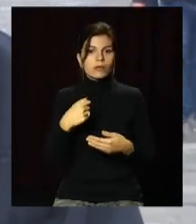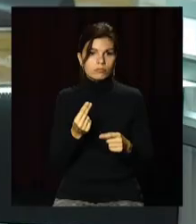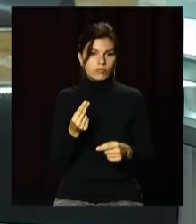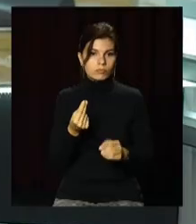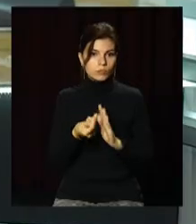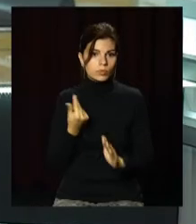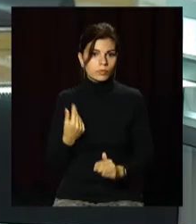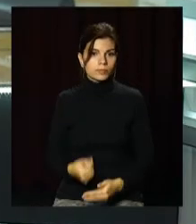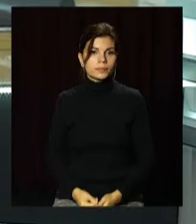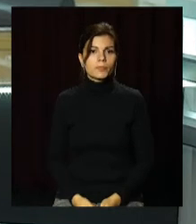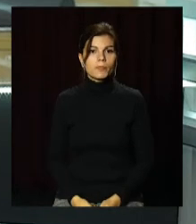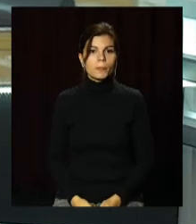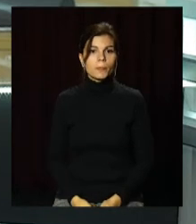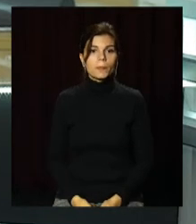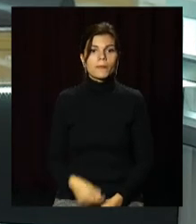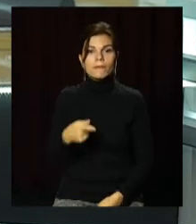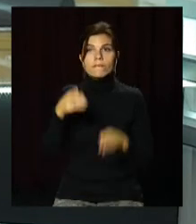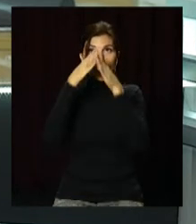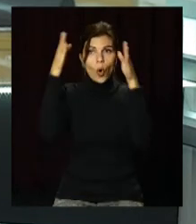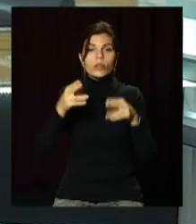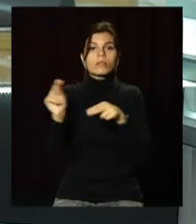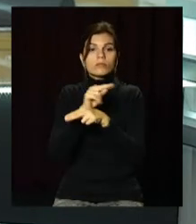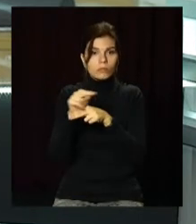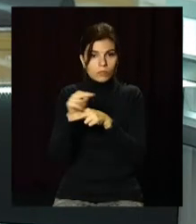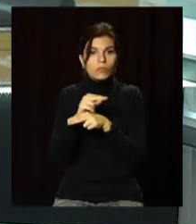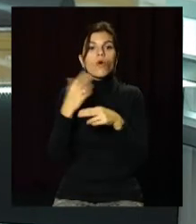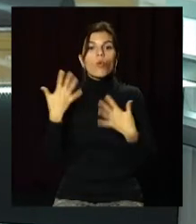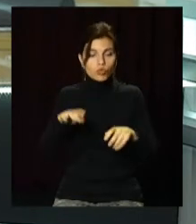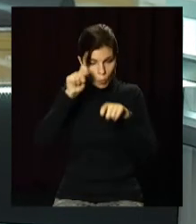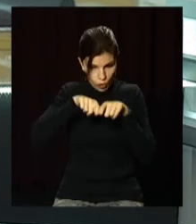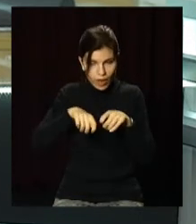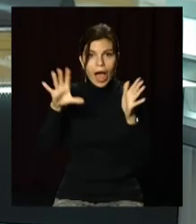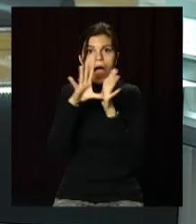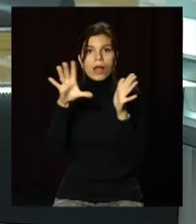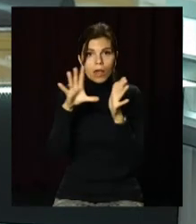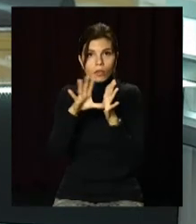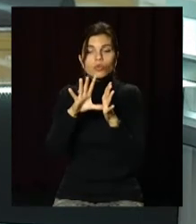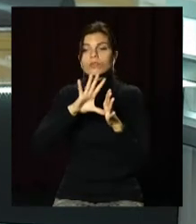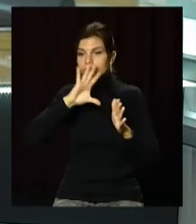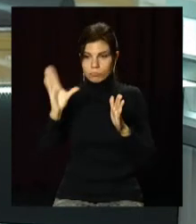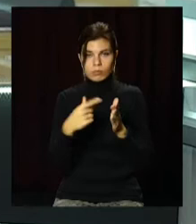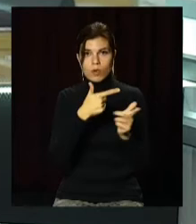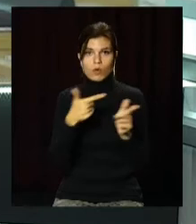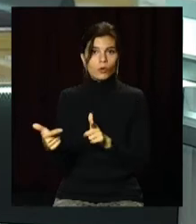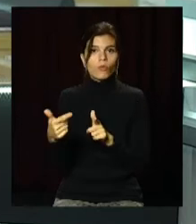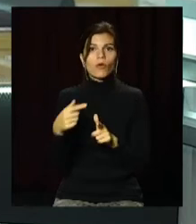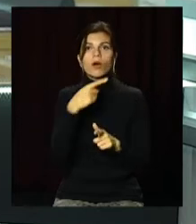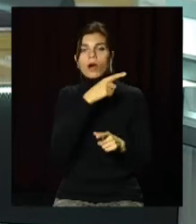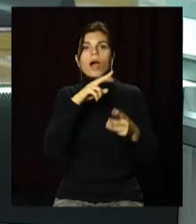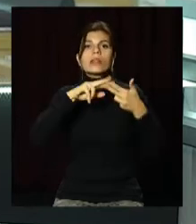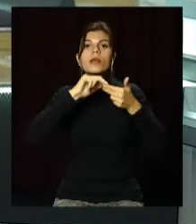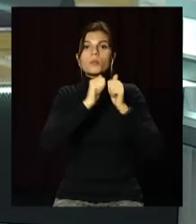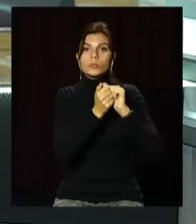стягнути. Котельні відремонтували, обладнання перевірили, електромережі модернізували. У міськраді Кам'янського